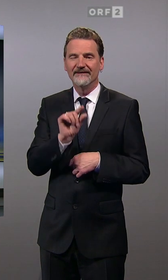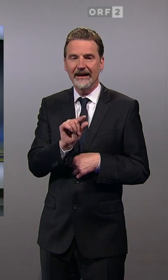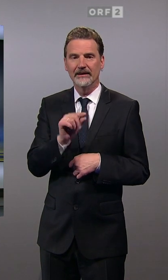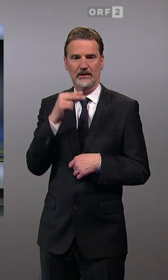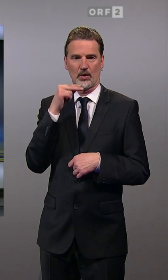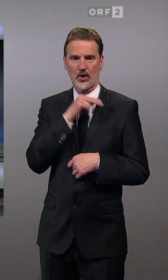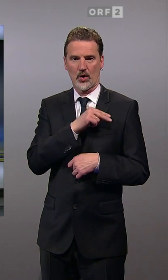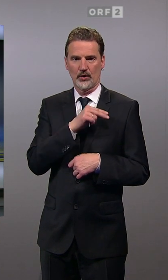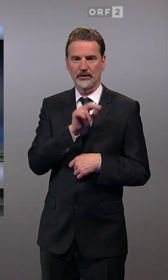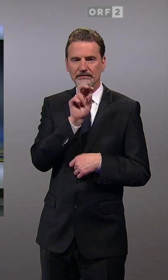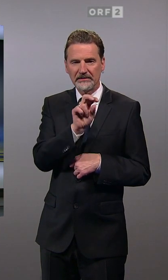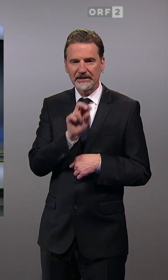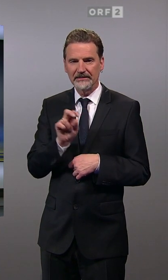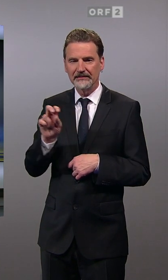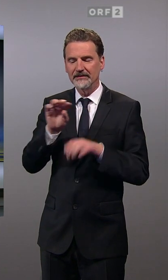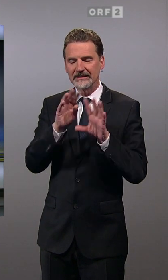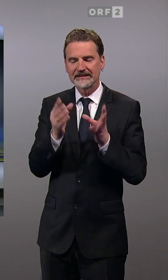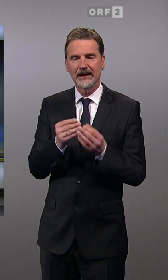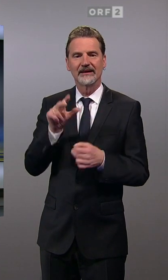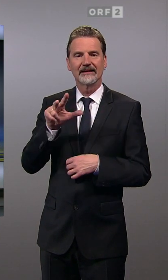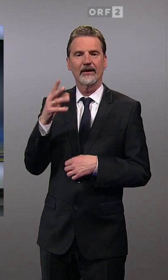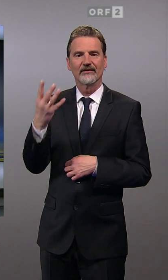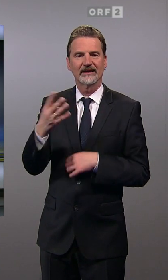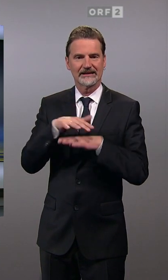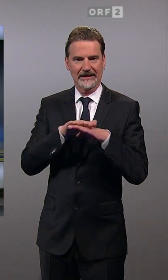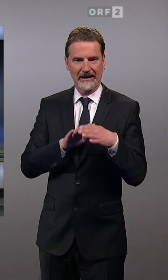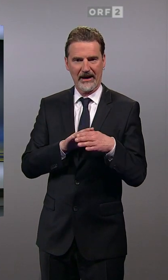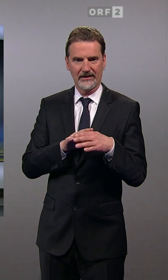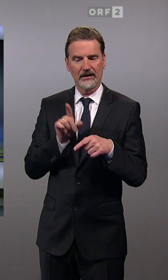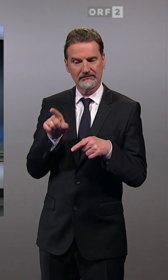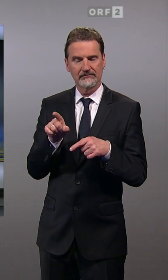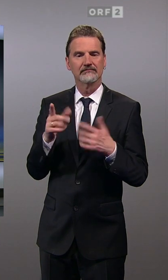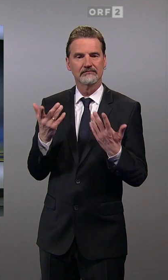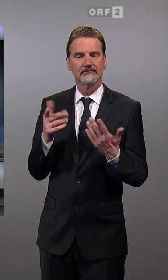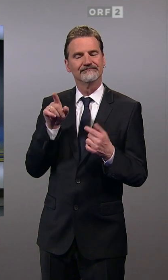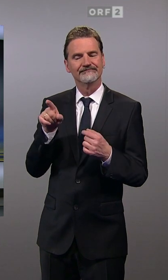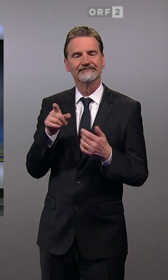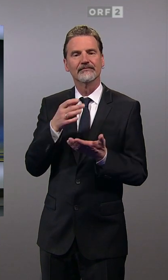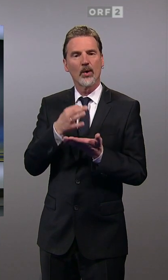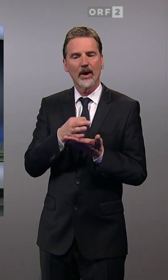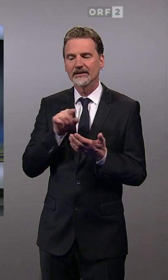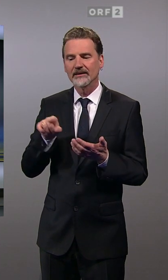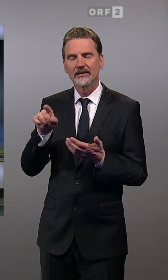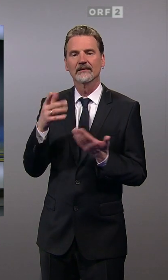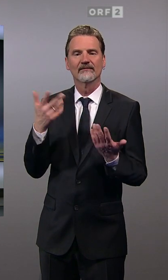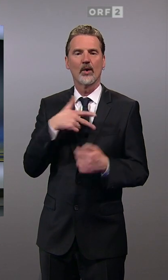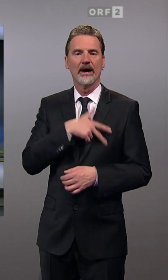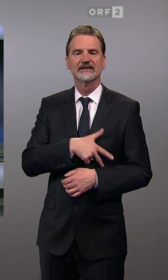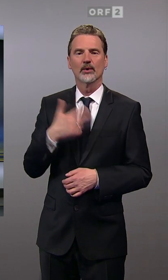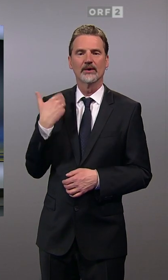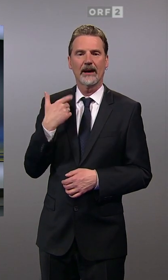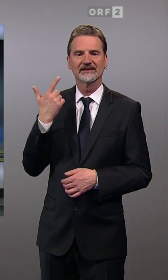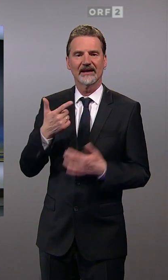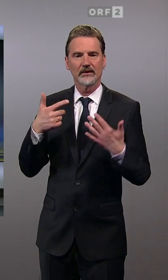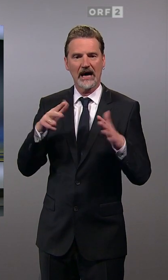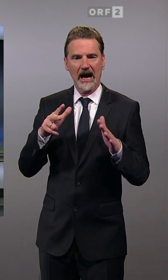Einsprengseln in 43 Gemeinden gibt es. Das sind jene, wo die SPÖ im Jahr 2018